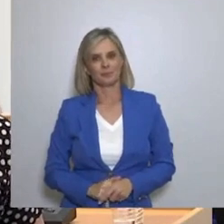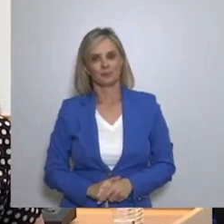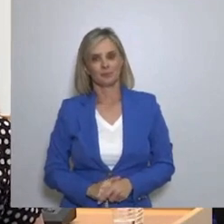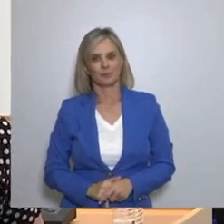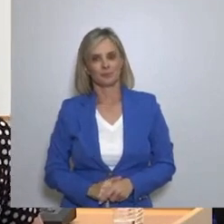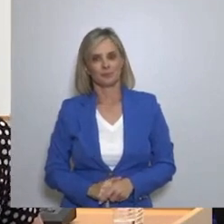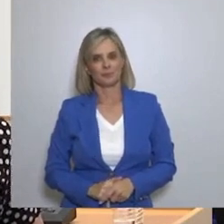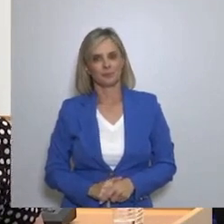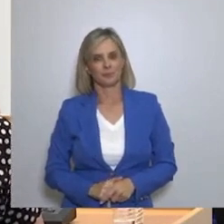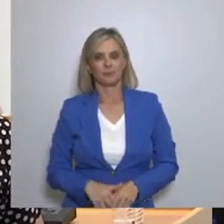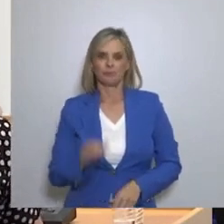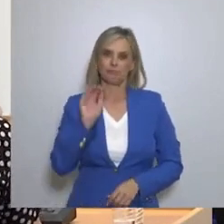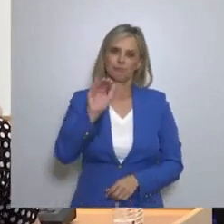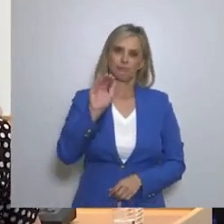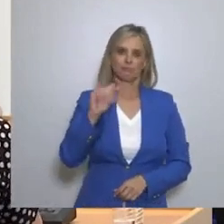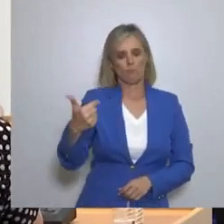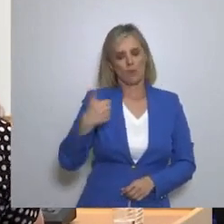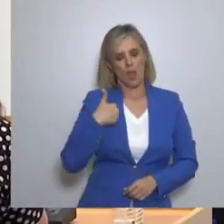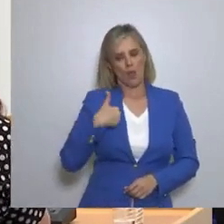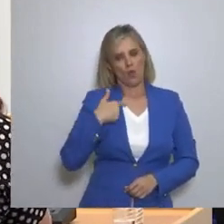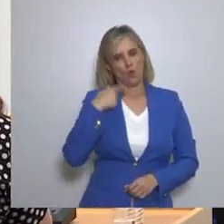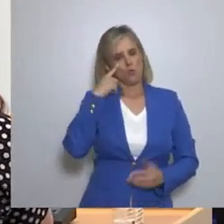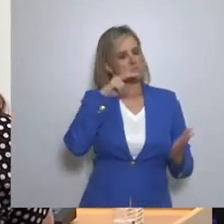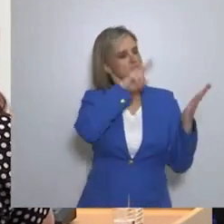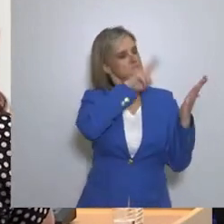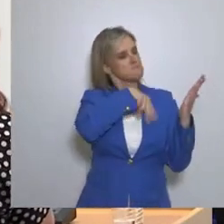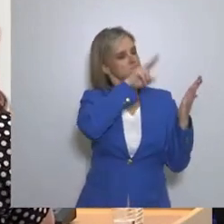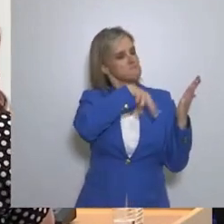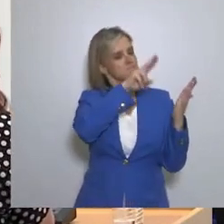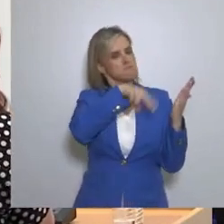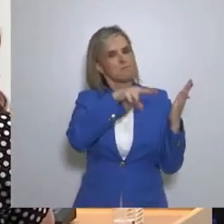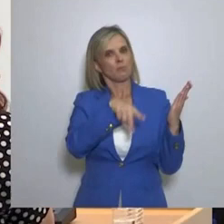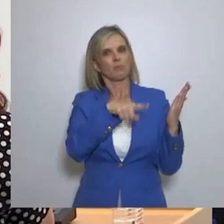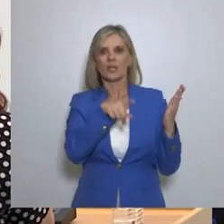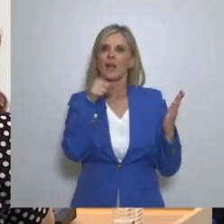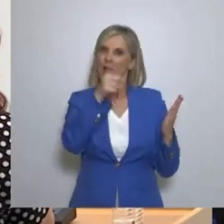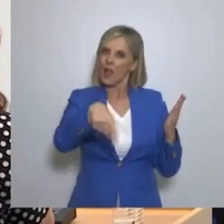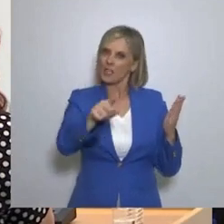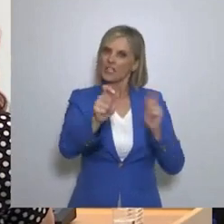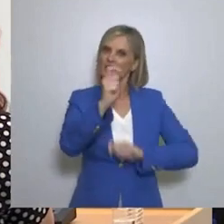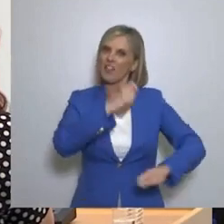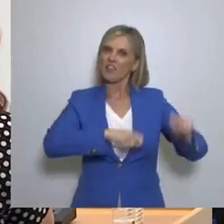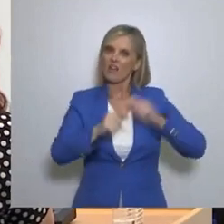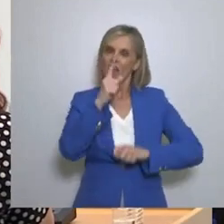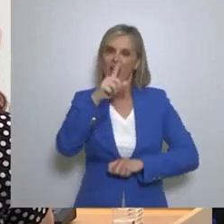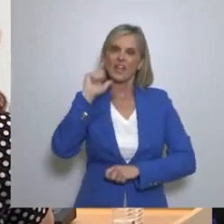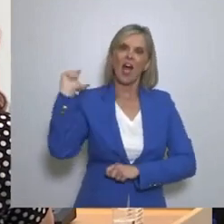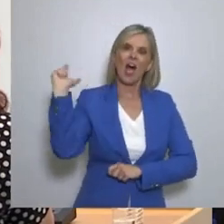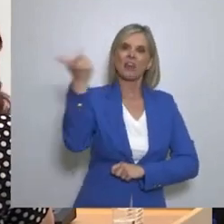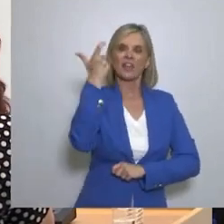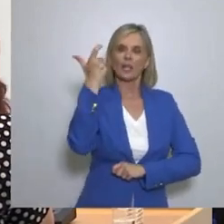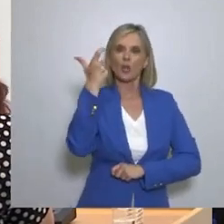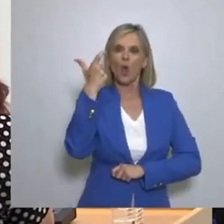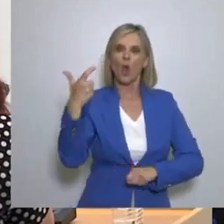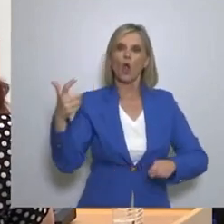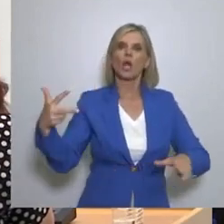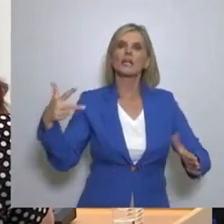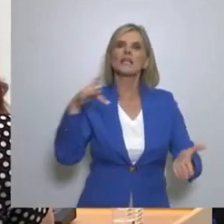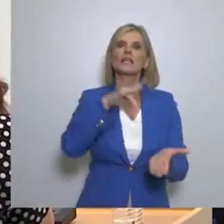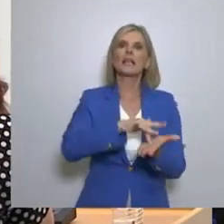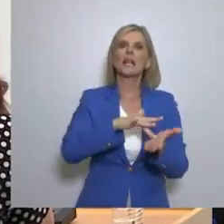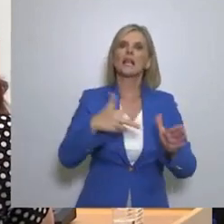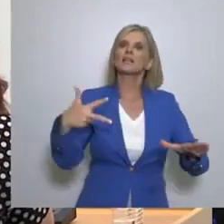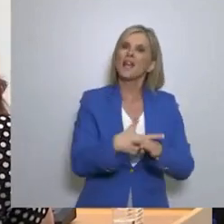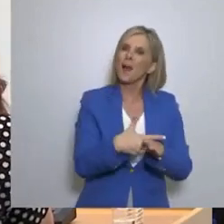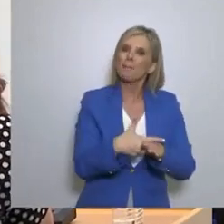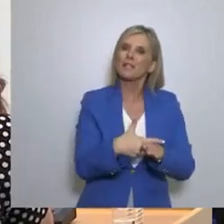Διάβασα σε κάποιο διαφημιστικό σας έντυπο Να αναφέρετε τη δημιουργία ενός εθνικού πιστοτικού ιδρύματος Μιας κεντρικής τράπεζας